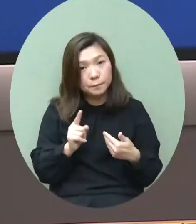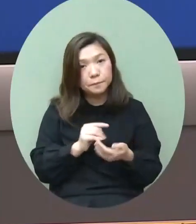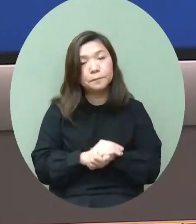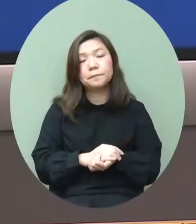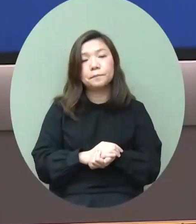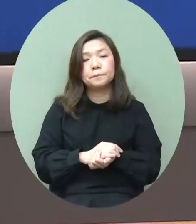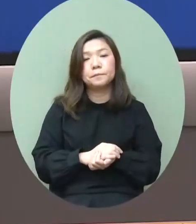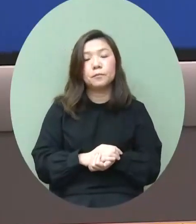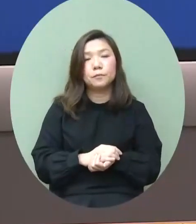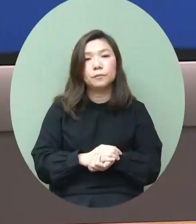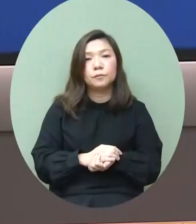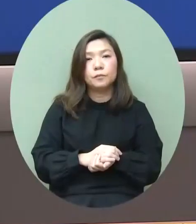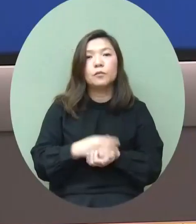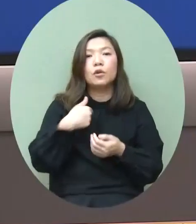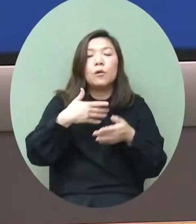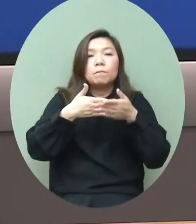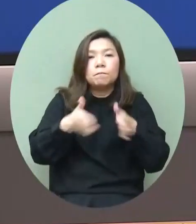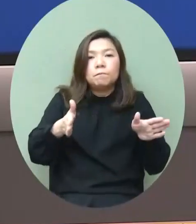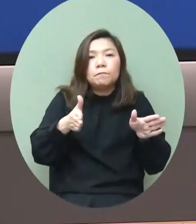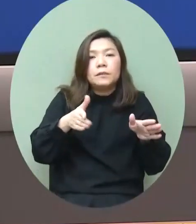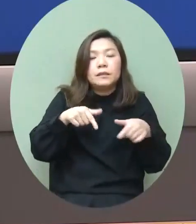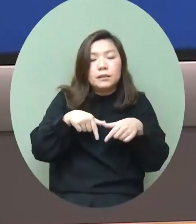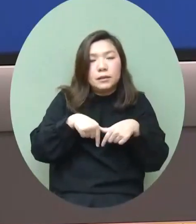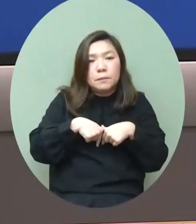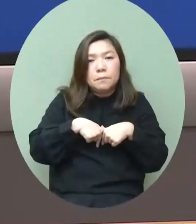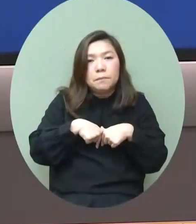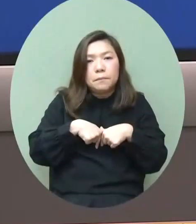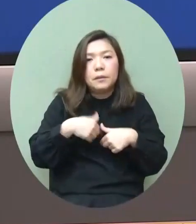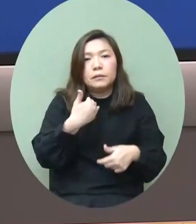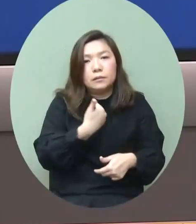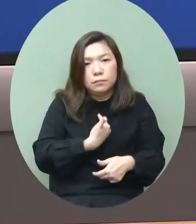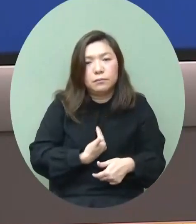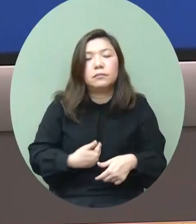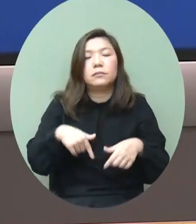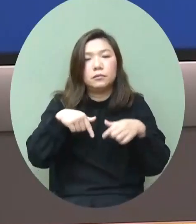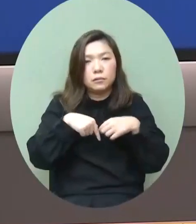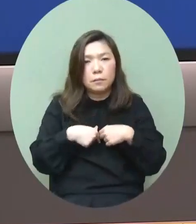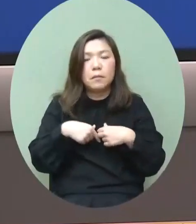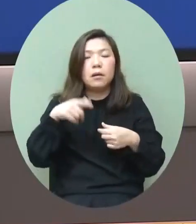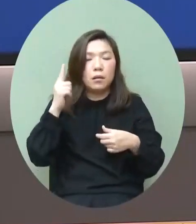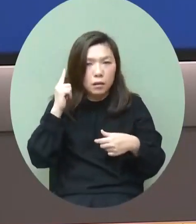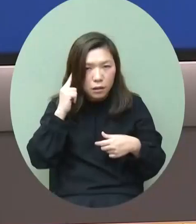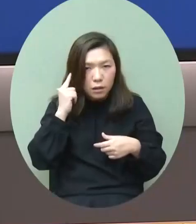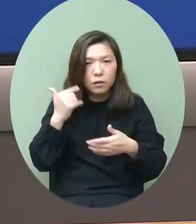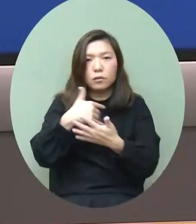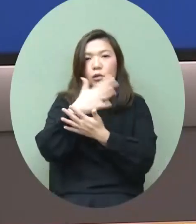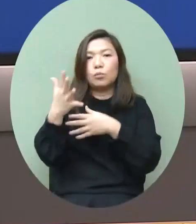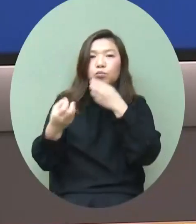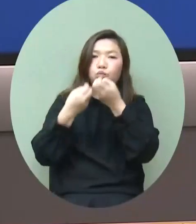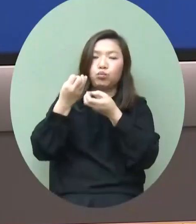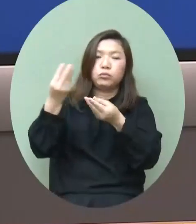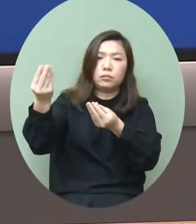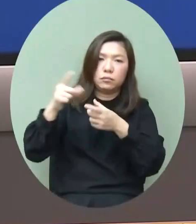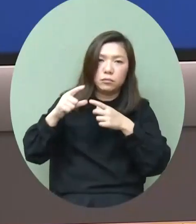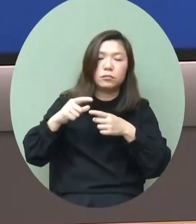我們會以開放的態度、謙虛的立場來聆聽各方的意見從